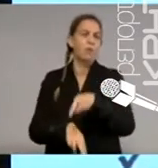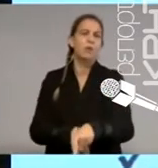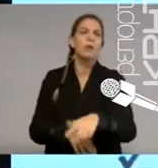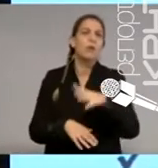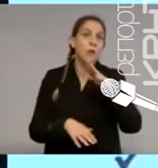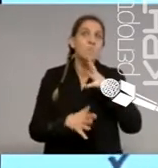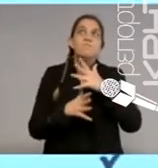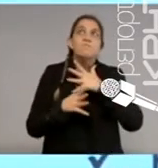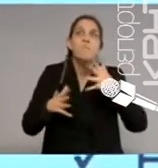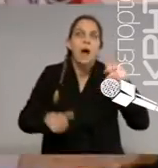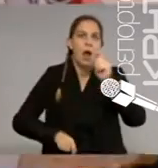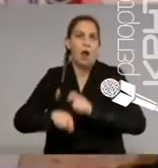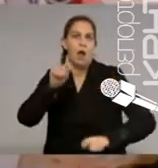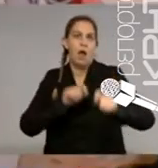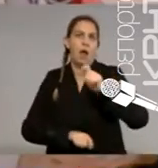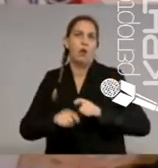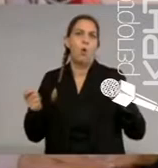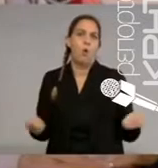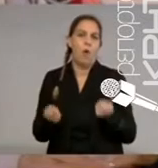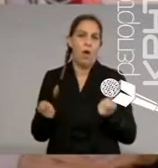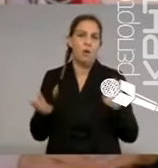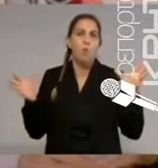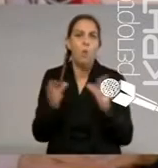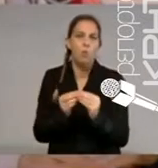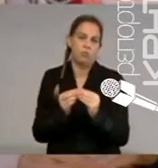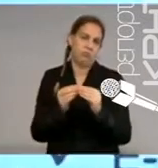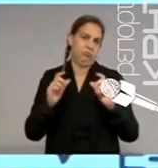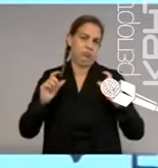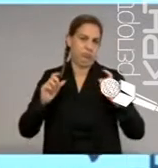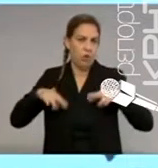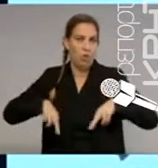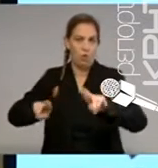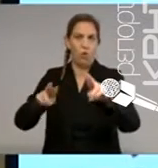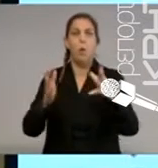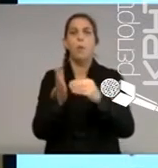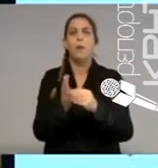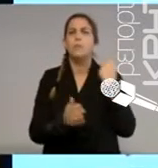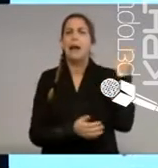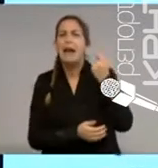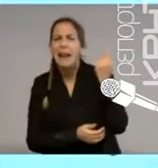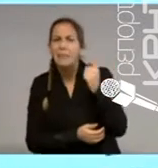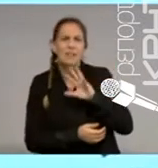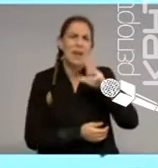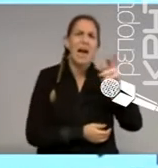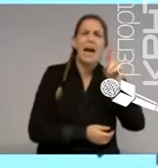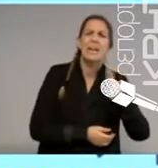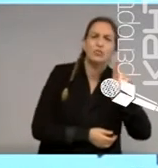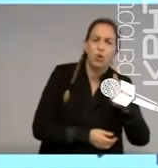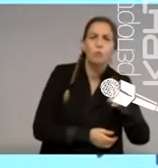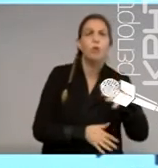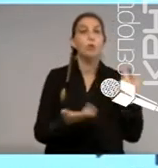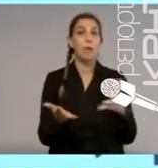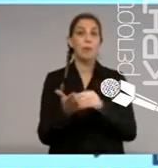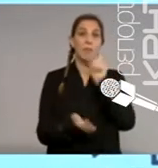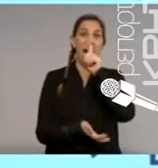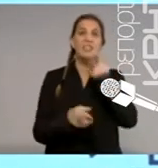έργο υποδομής αυτοκίνητο δρόμου σε όλη την Ευρώπη. Μέχρι το Καλαμάτα Ριζόμηλος. Και από τις επεκτάσεις της Αττικής